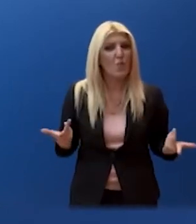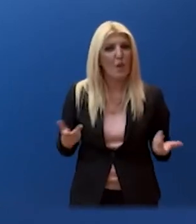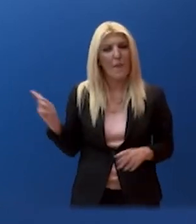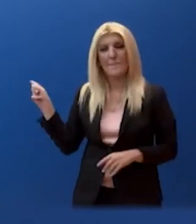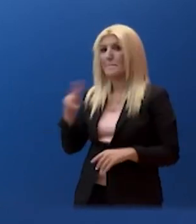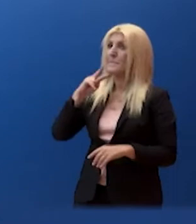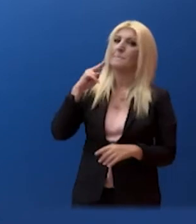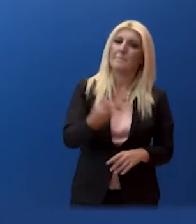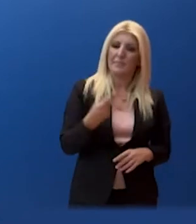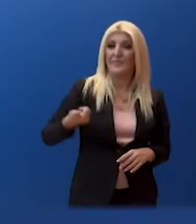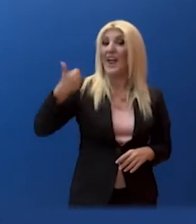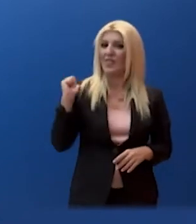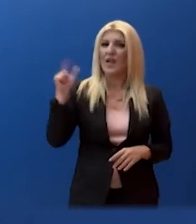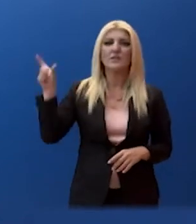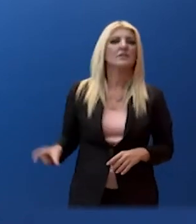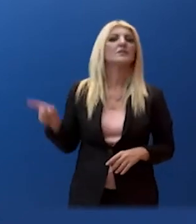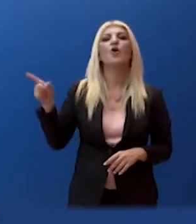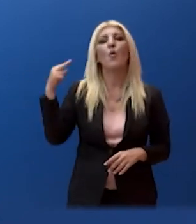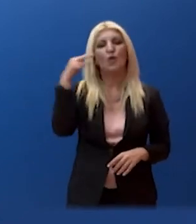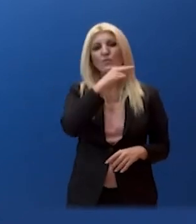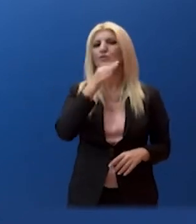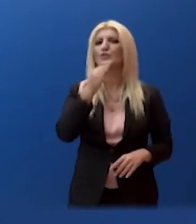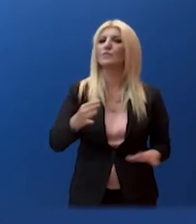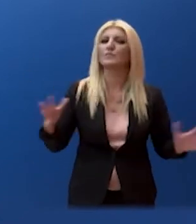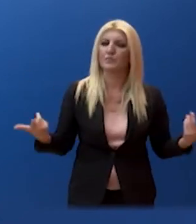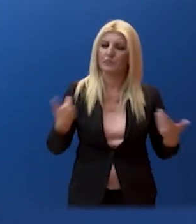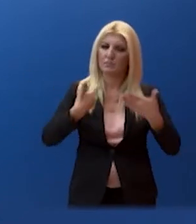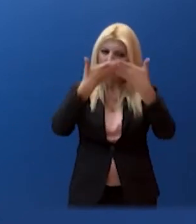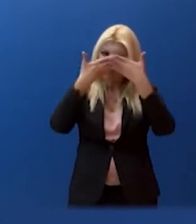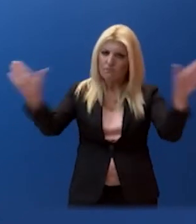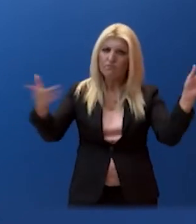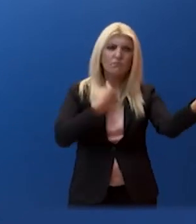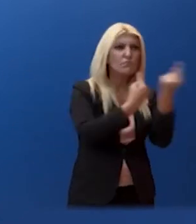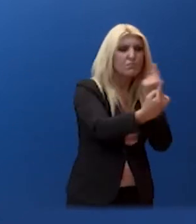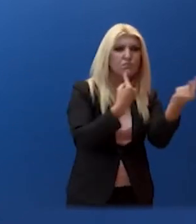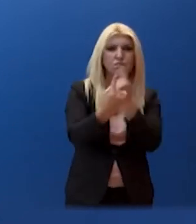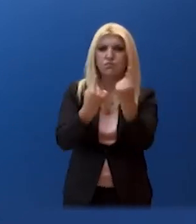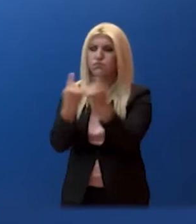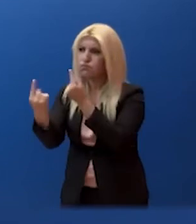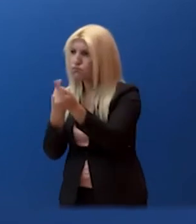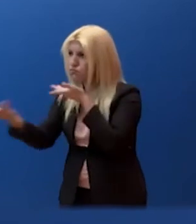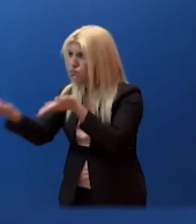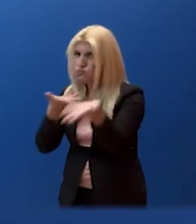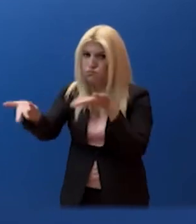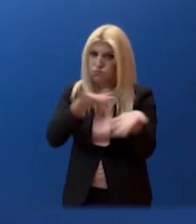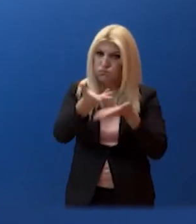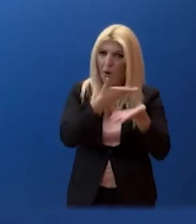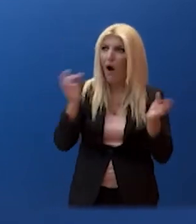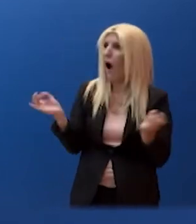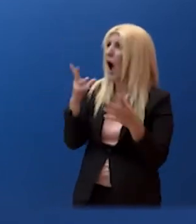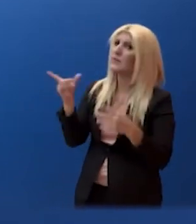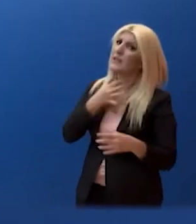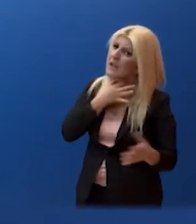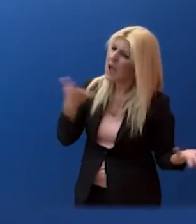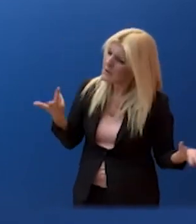Όπως είπε ο Θέσος, Πρωθυπουργός, υπάρχει ανοιχτός διάβλος επικοινωνίας σε επίπεδο συμβούλων, και αν αυτό είναι εθικτό, θα